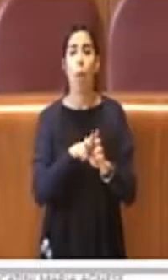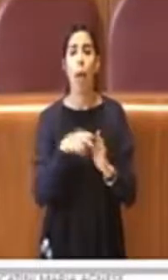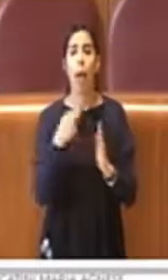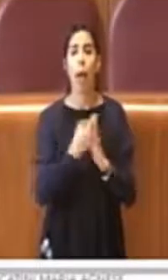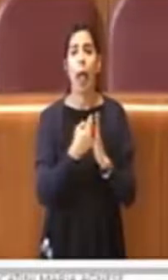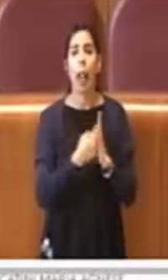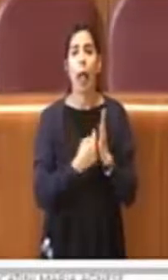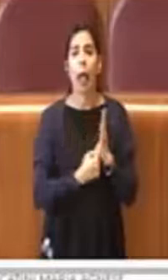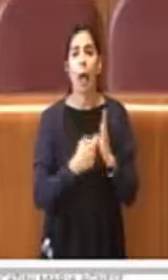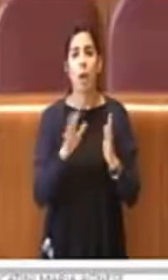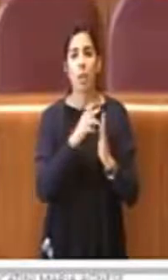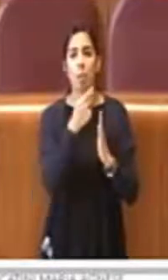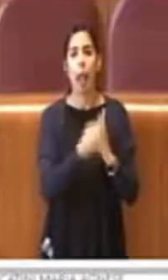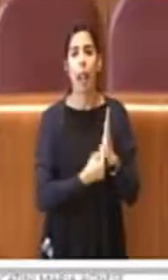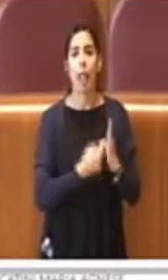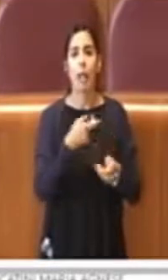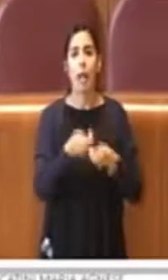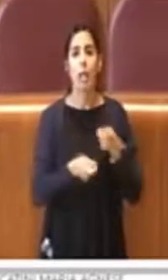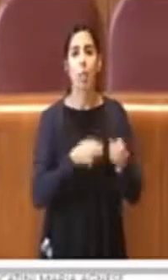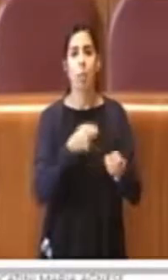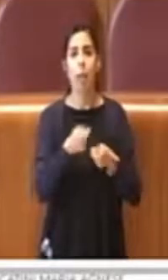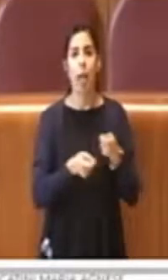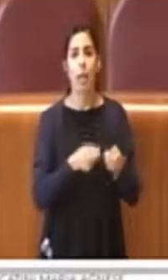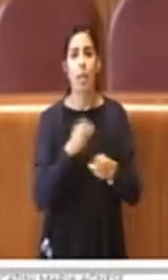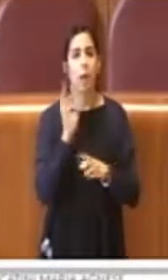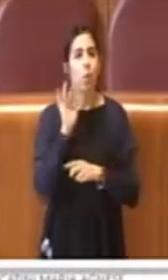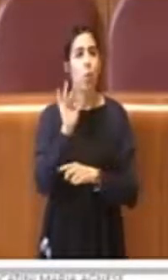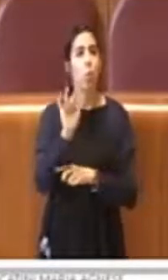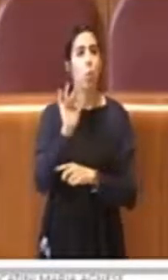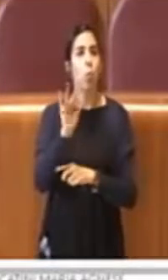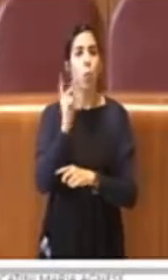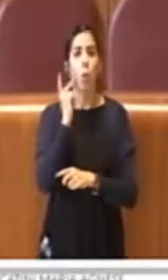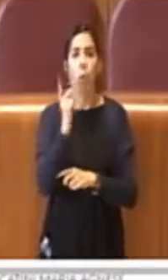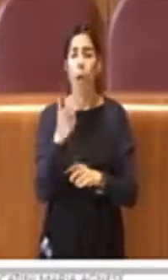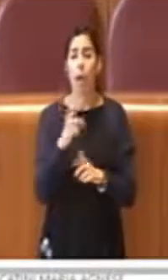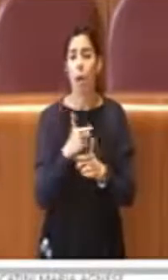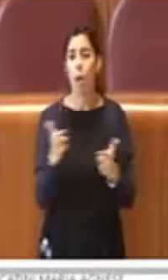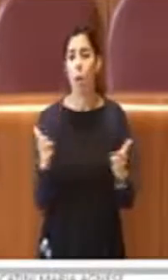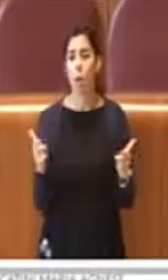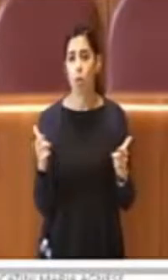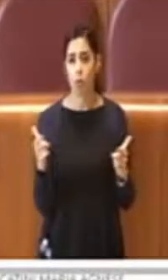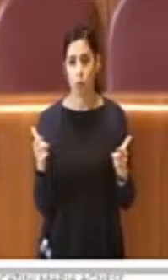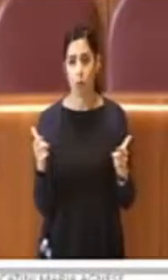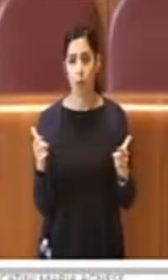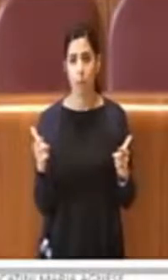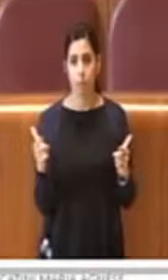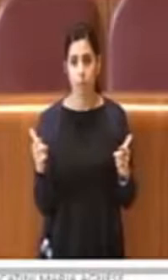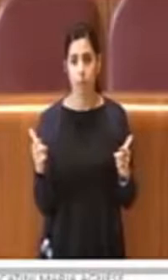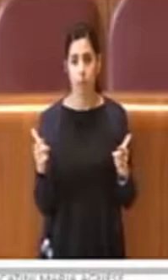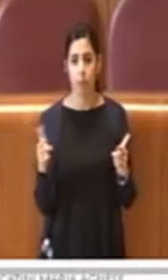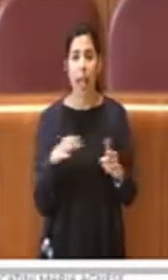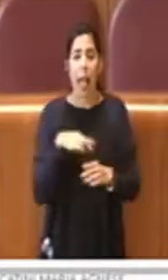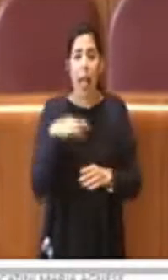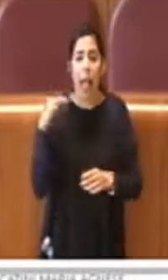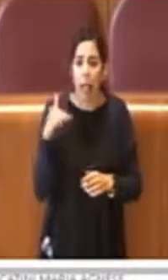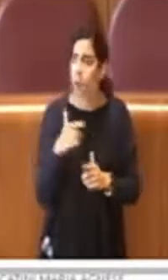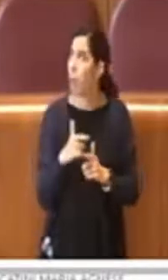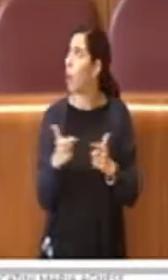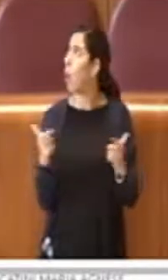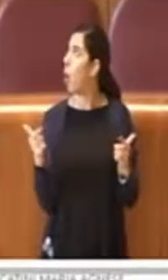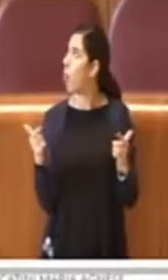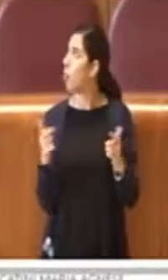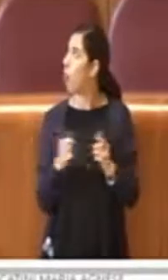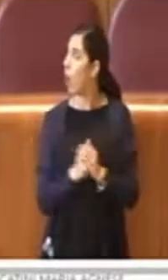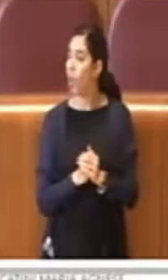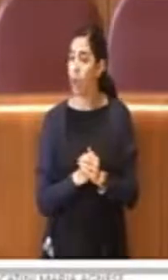spesa senza prospettiva, senza visione, se vogliamo anche senza anima. Il Consiglio Comunale non